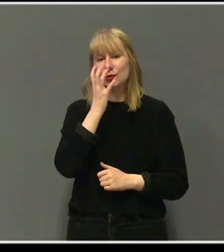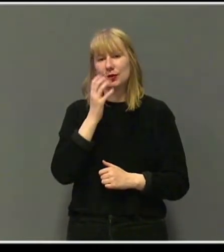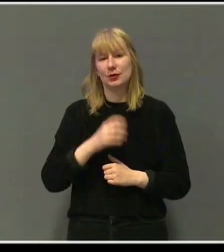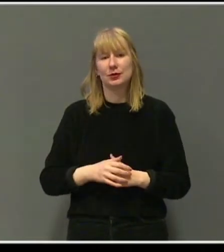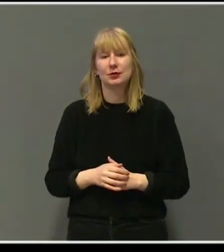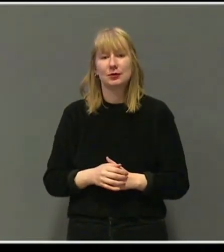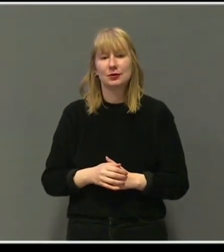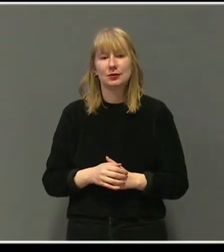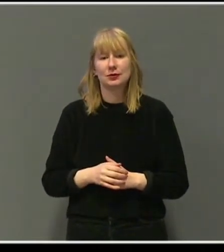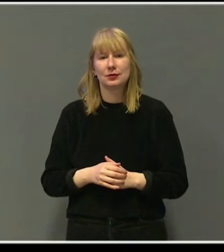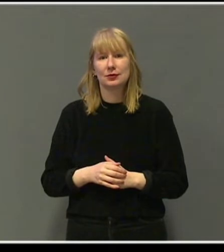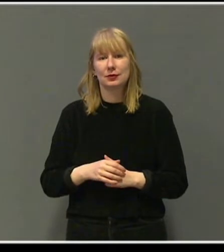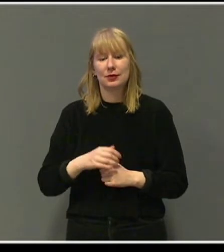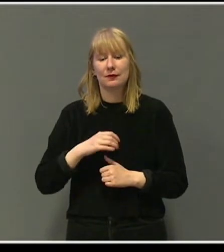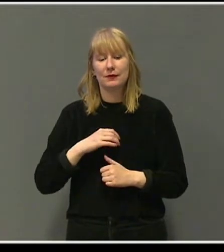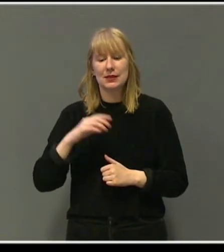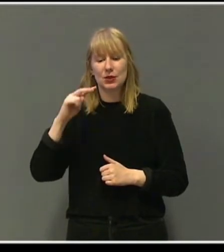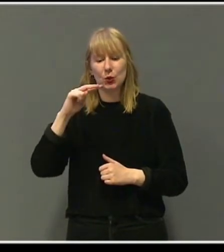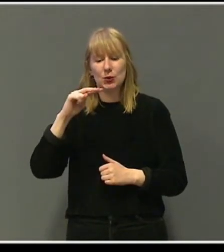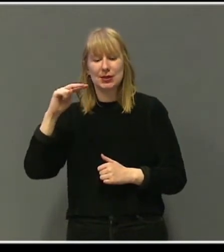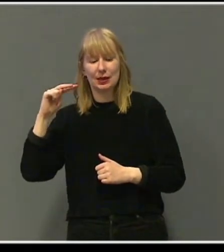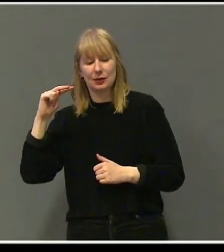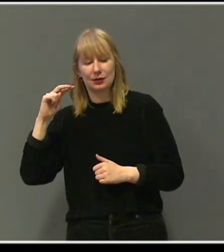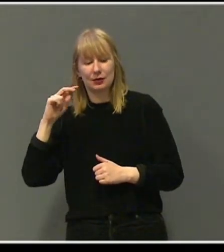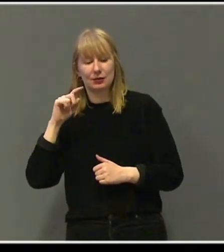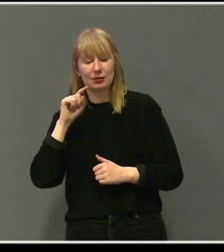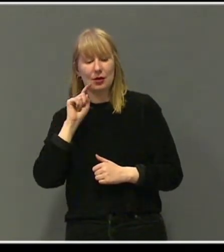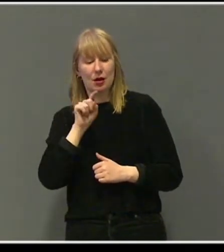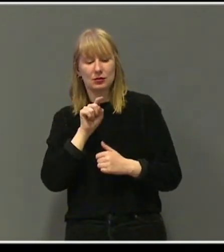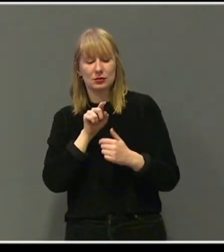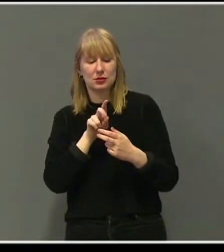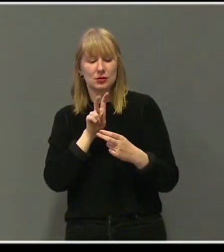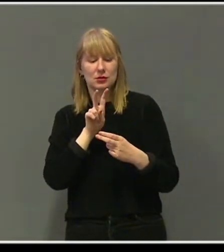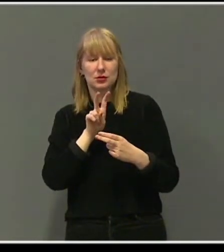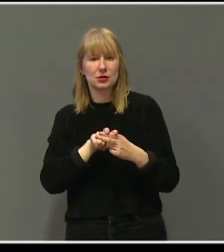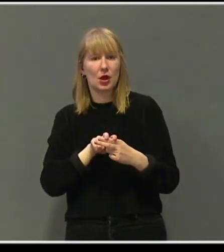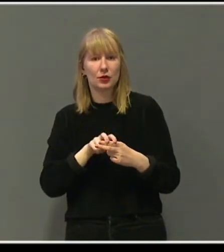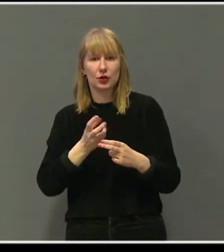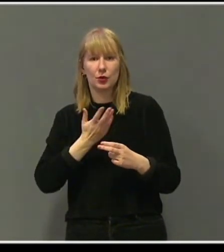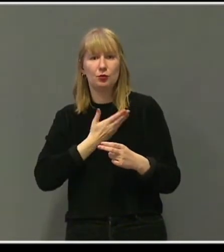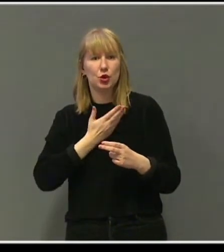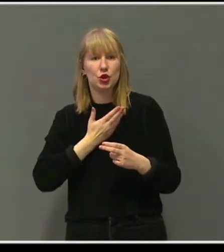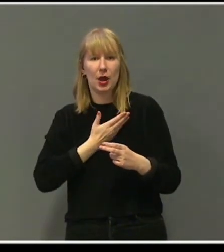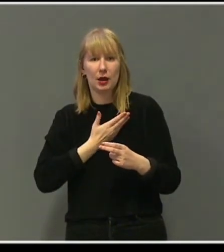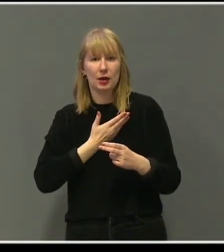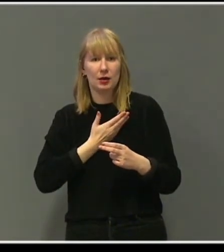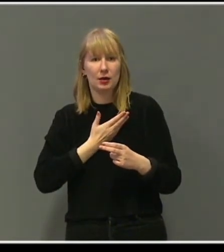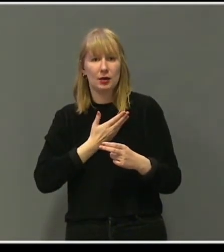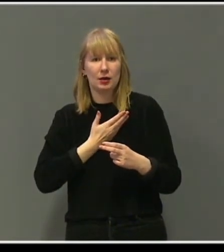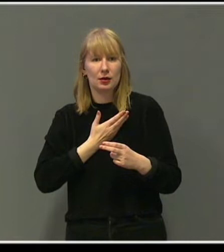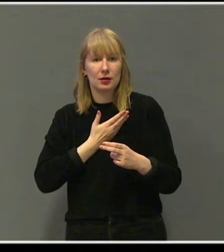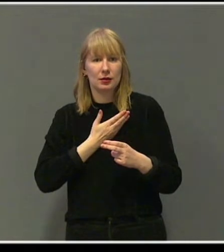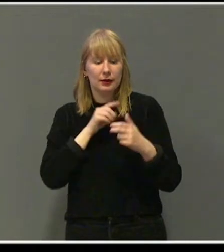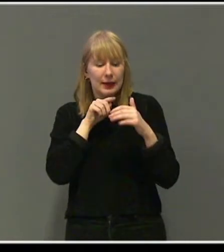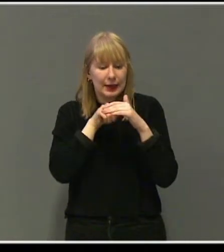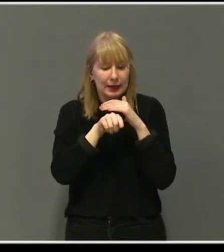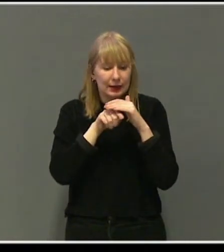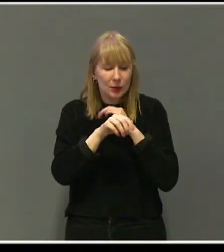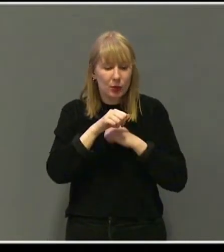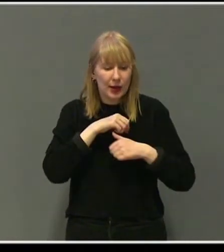For fra utsiden så satt han mesteparten av de siste ti årene av sitt liv bak nedrullede gardiner.